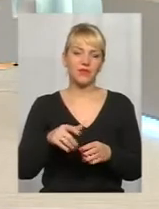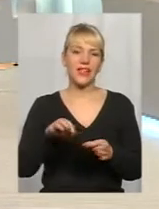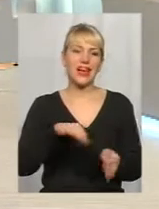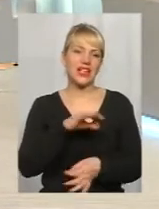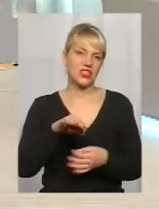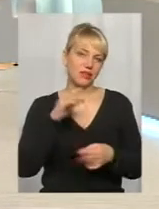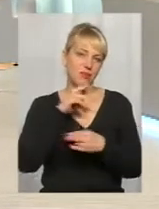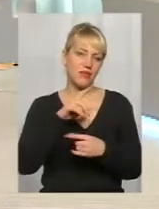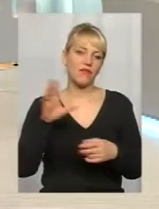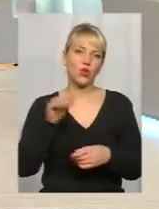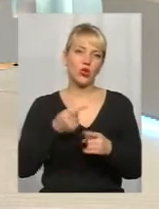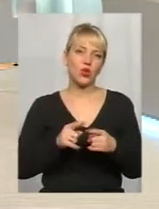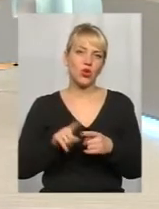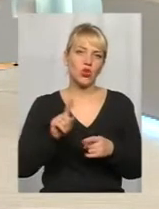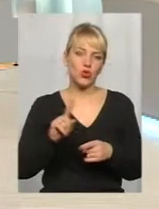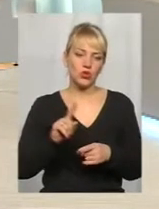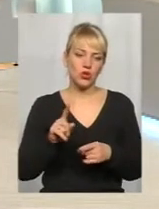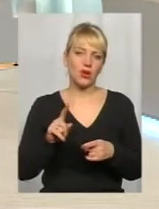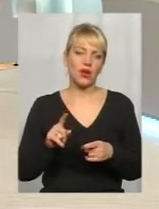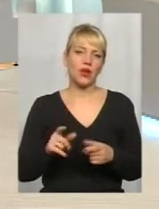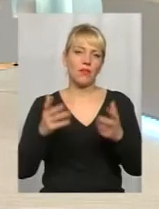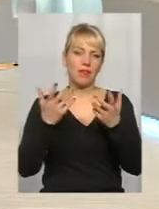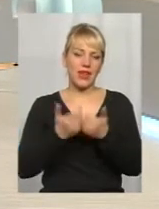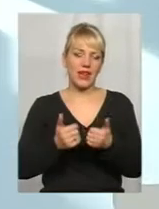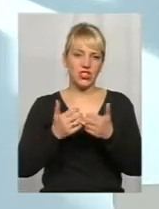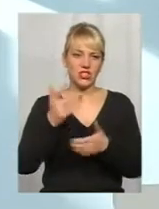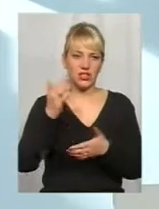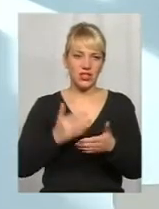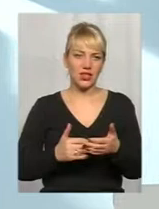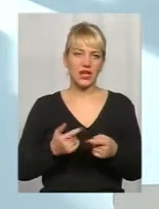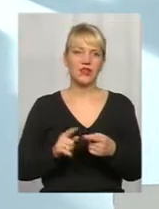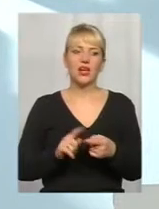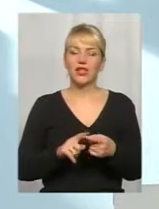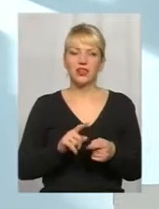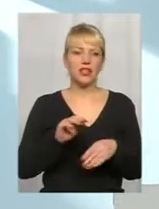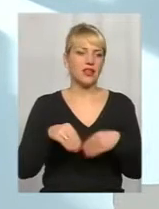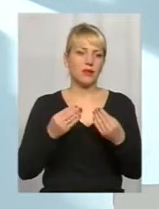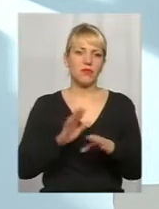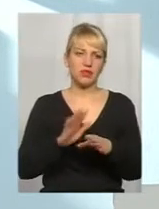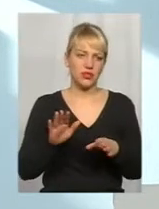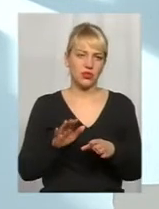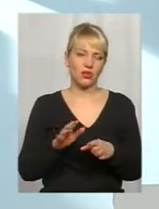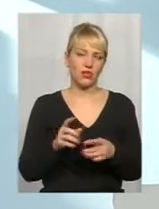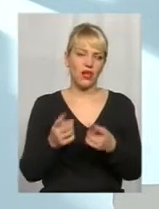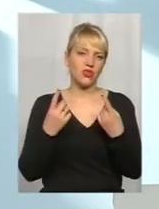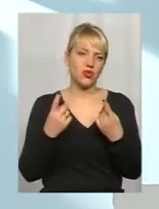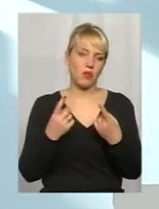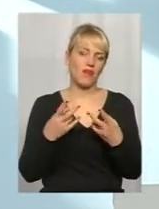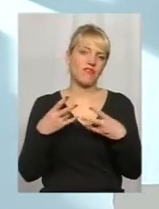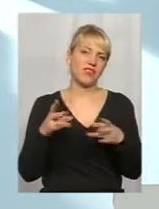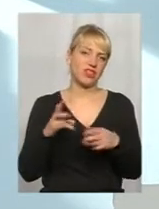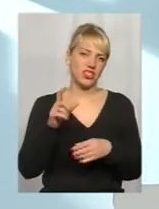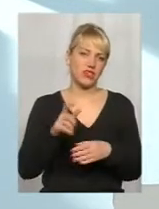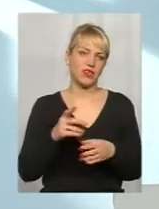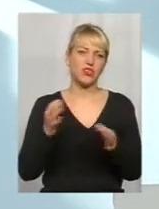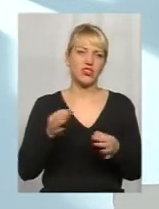Все те, що перечислено, ну, кроме, пожалуй, антибіотиків і інтерферонів, не принесет особого вреда чоловіку. Тобто, ну, нічого страшного, якщо